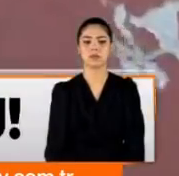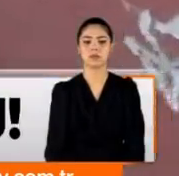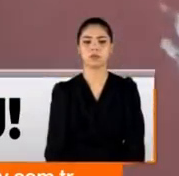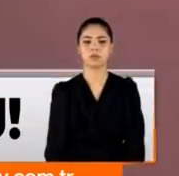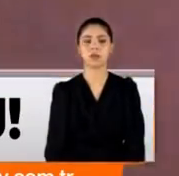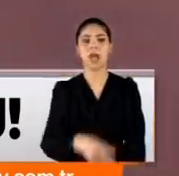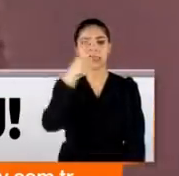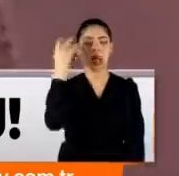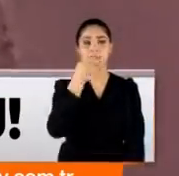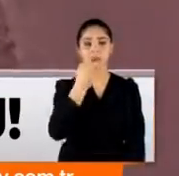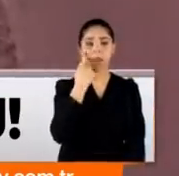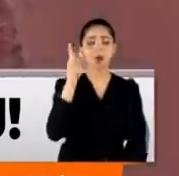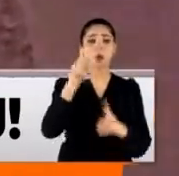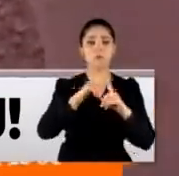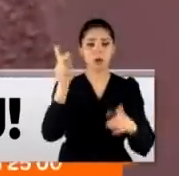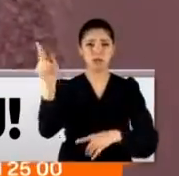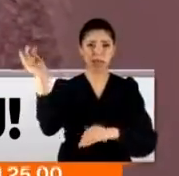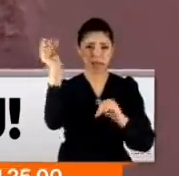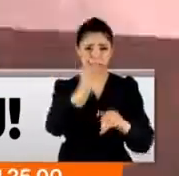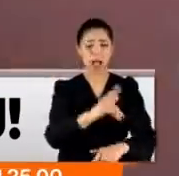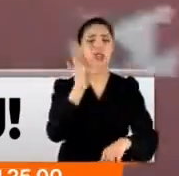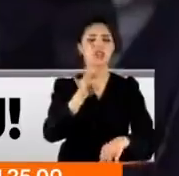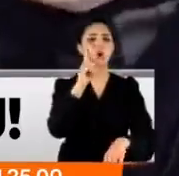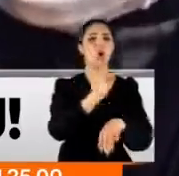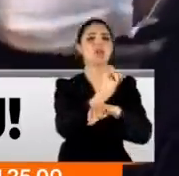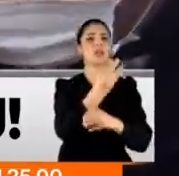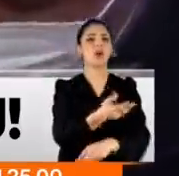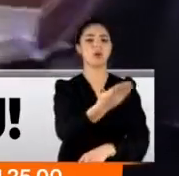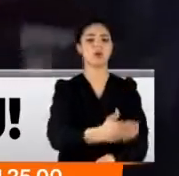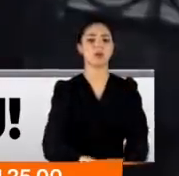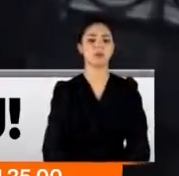Sahte ihbarla polise alarma geçiren adam gözaltına alındı.